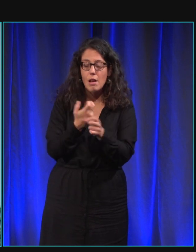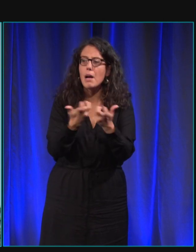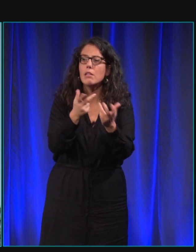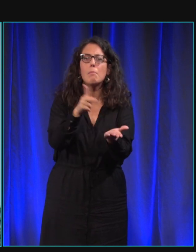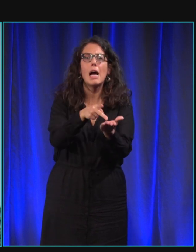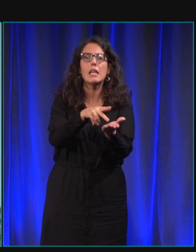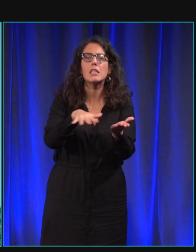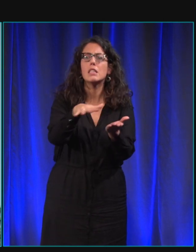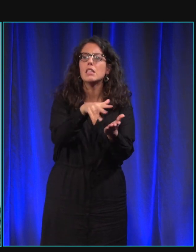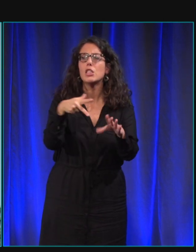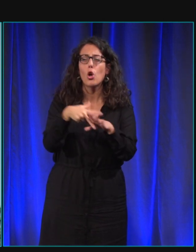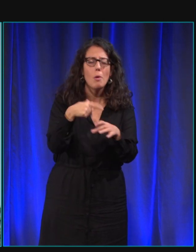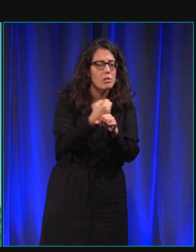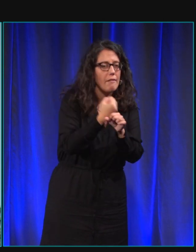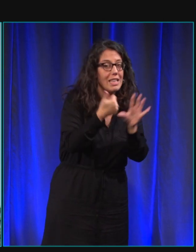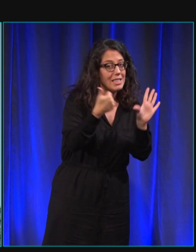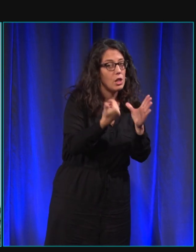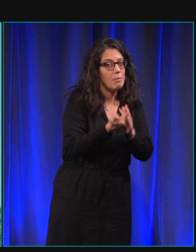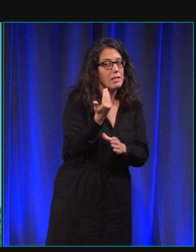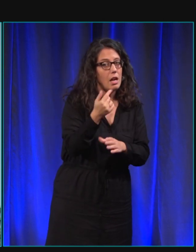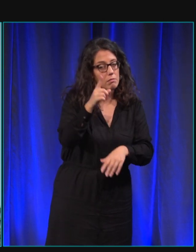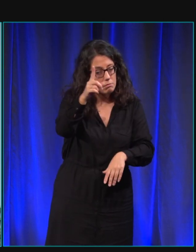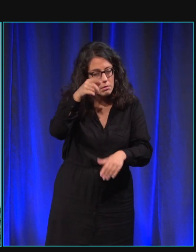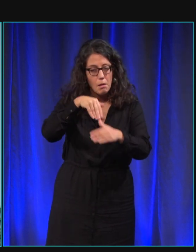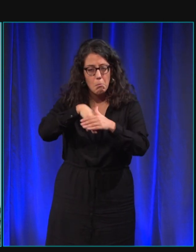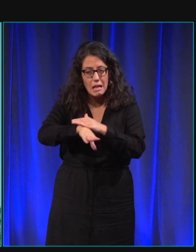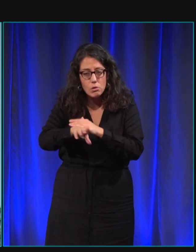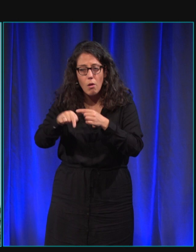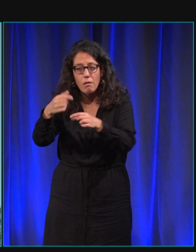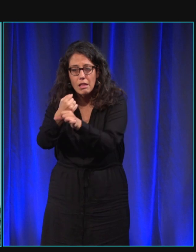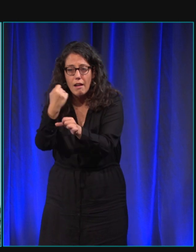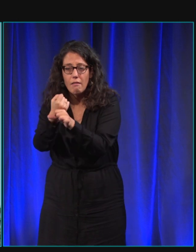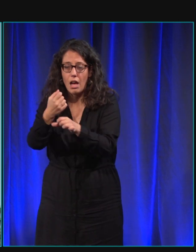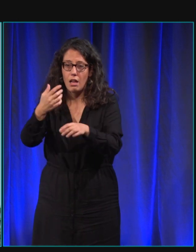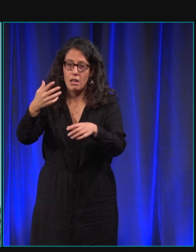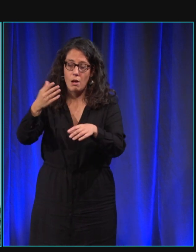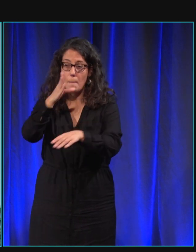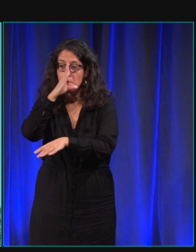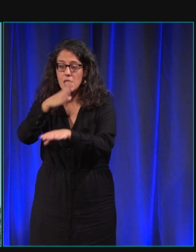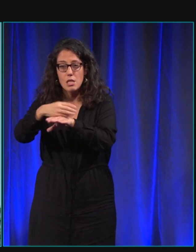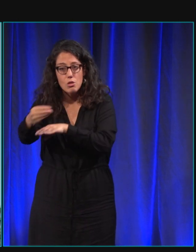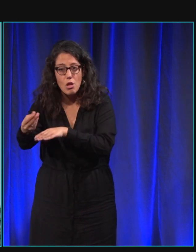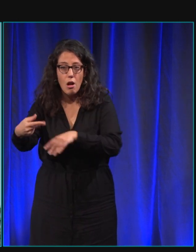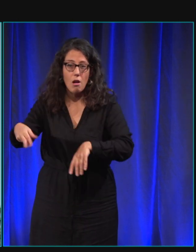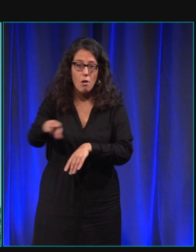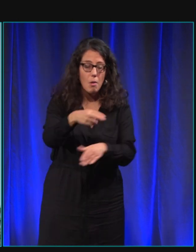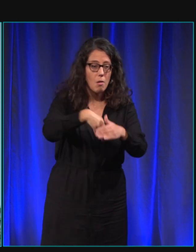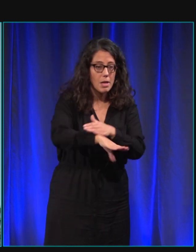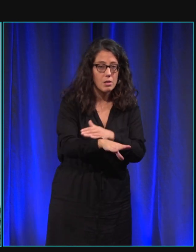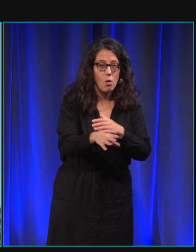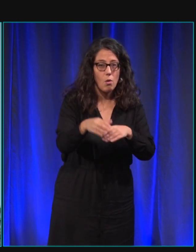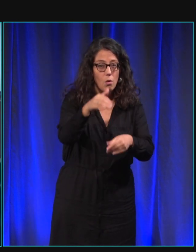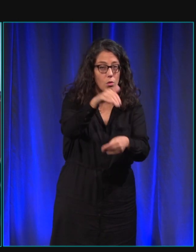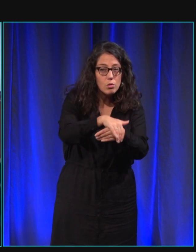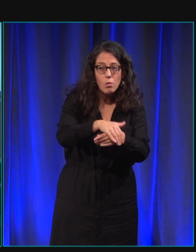qui commencent le matin à 6h il va prendre le métro il va aller au travail il va sortir le midi peut-être qu'il va reprendre le métro le